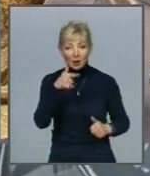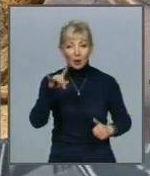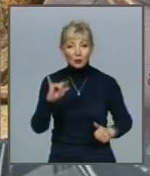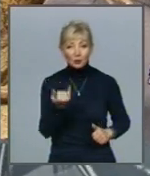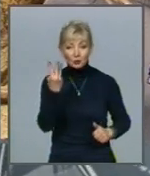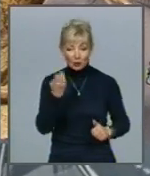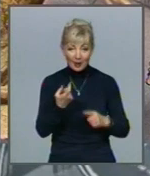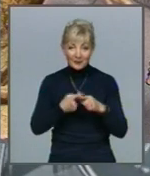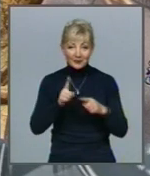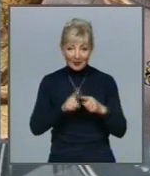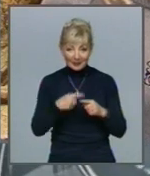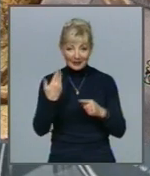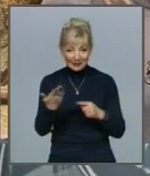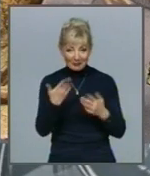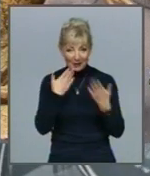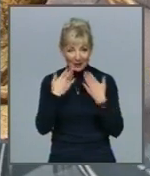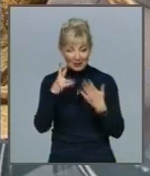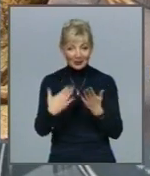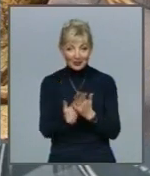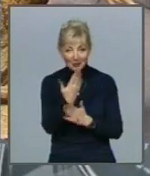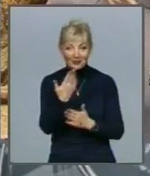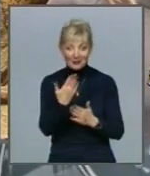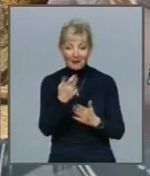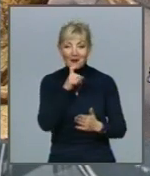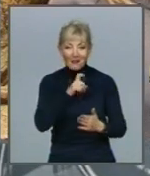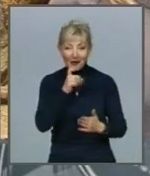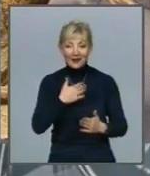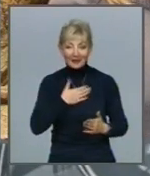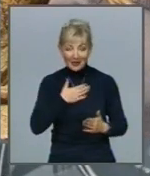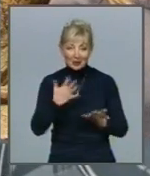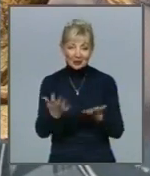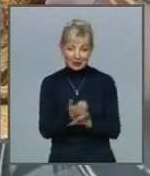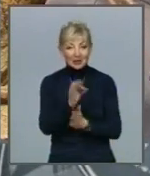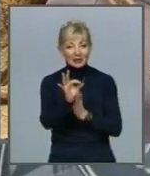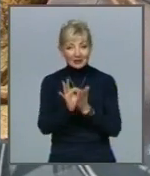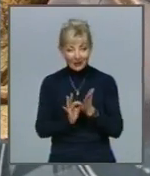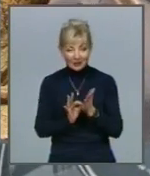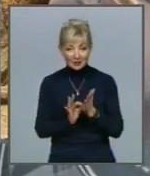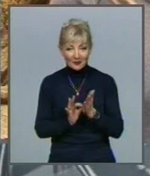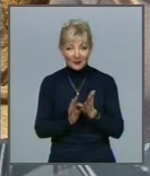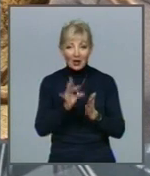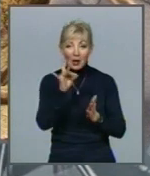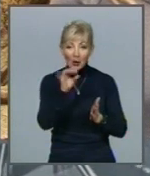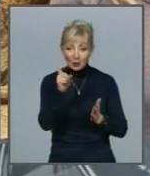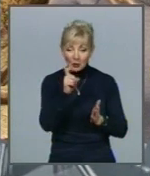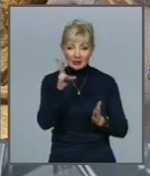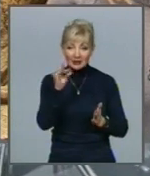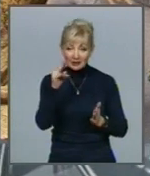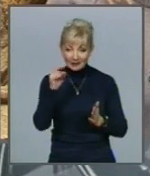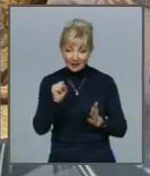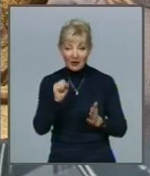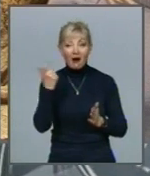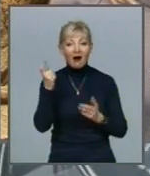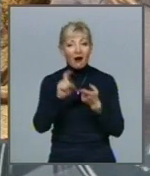Отож, гастрономічний підхід до нових підопічних наші кіпери знайшли відразу Росиніда пройшли карантин і у